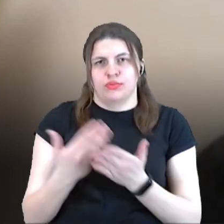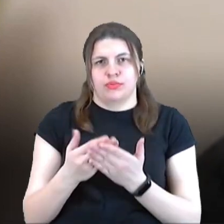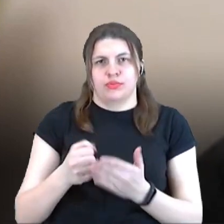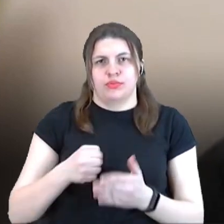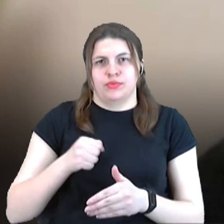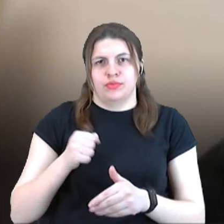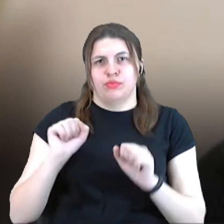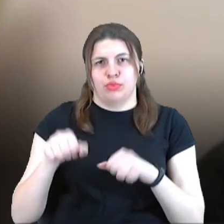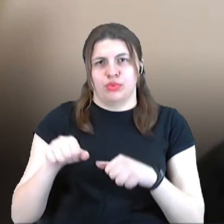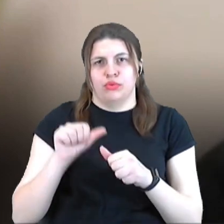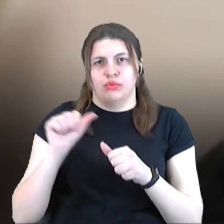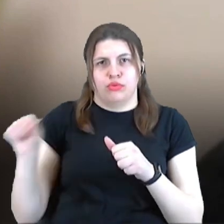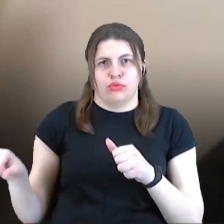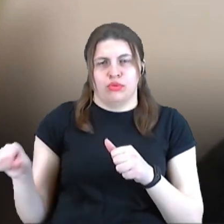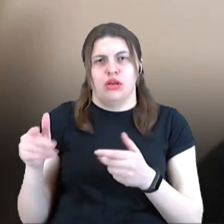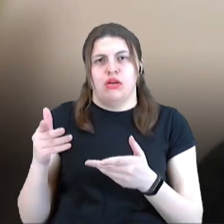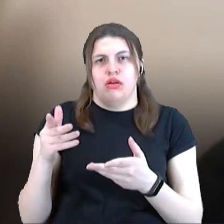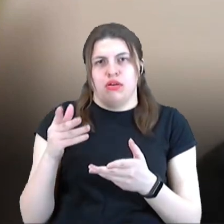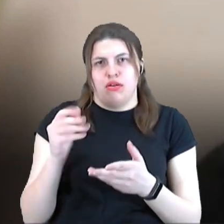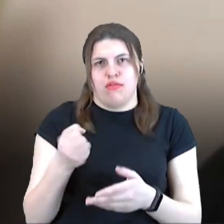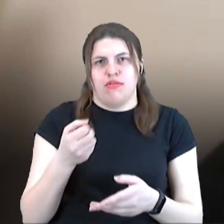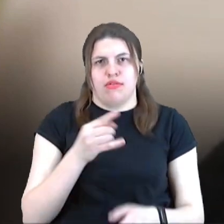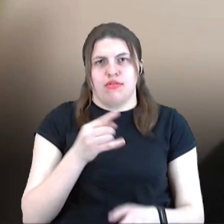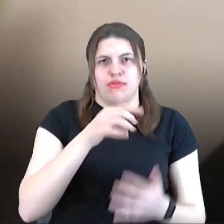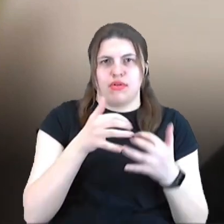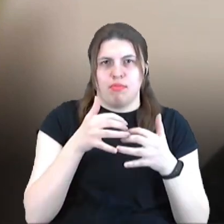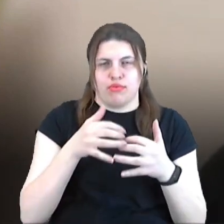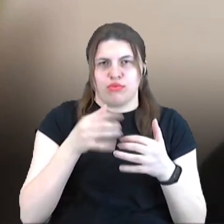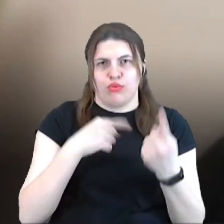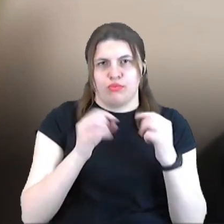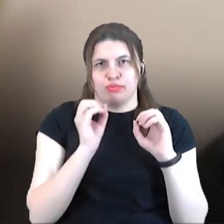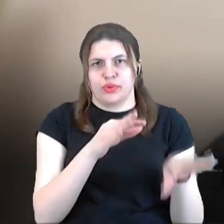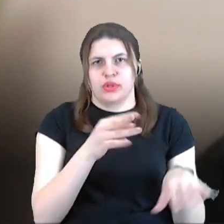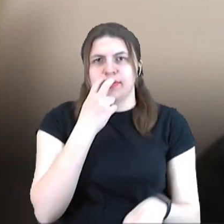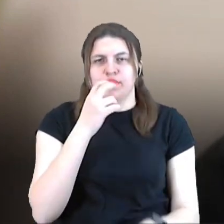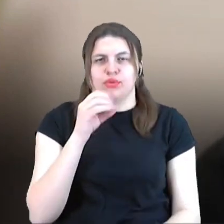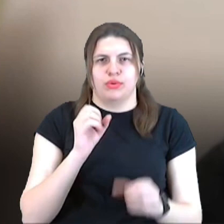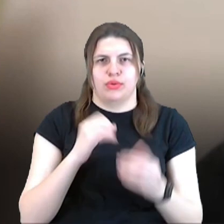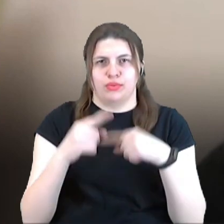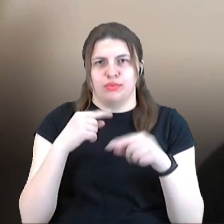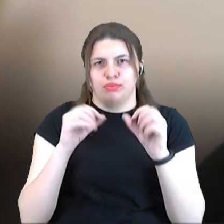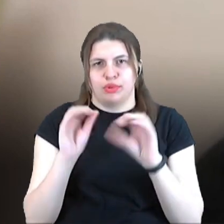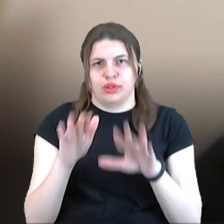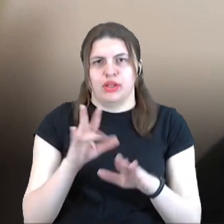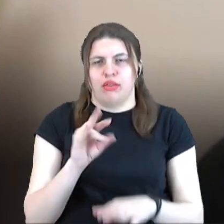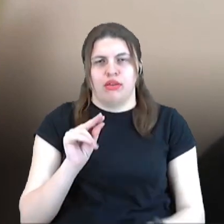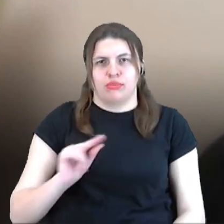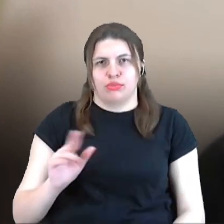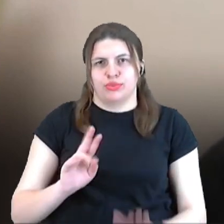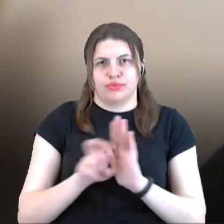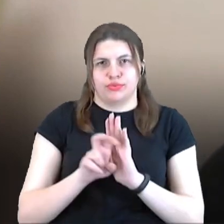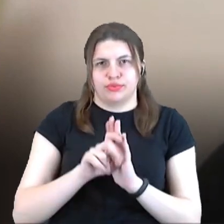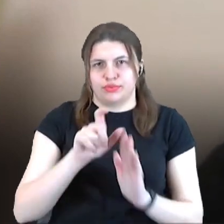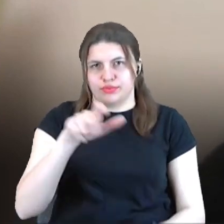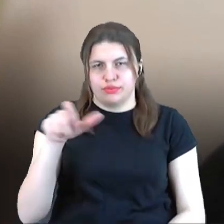цивільним, повернути ті аеродроми, які є, які зараз не діють для пасажирів, і, відповідно, може